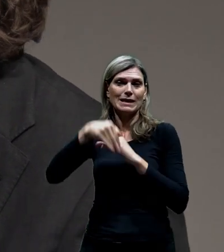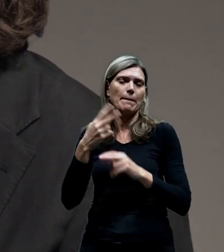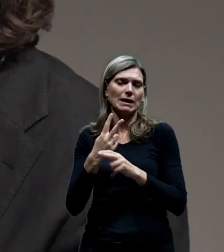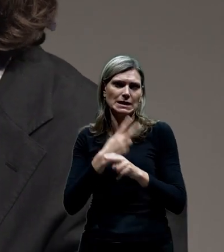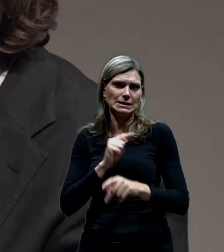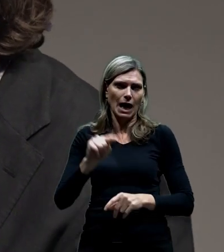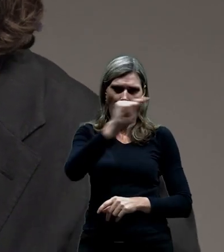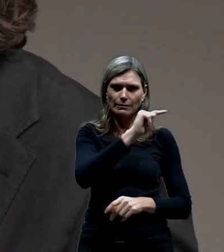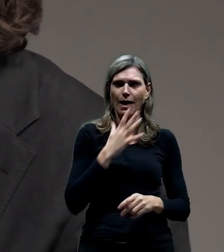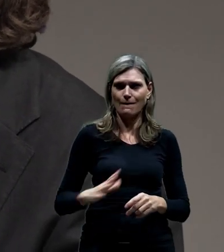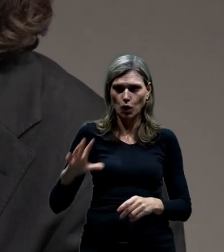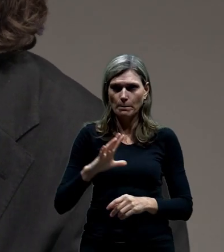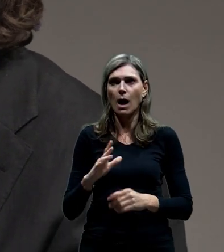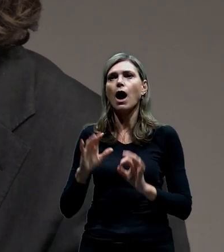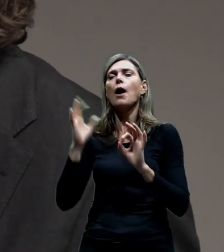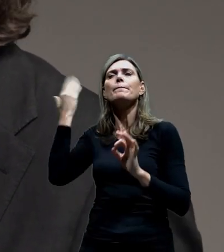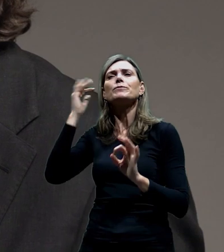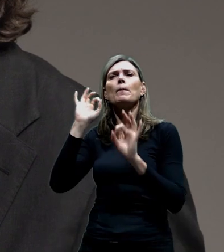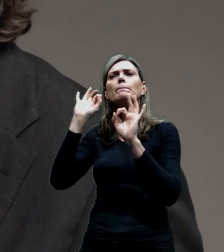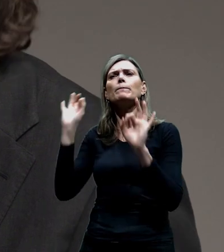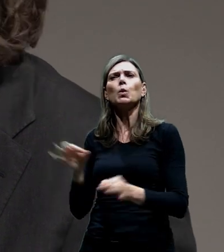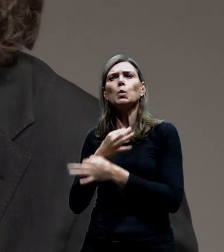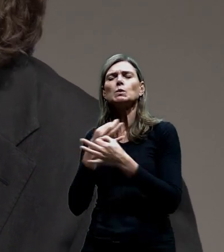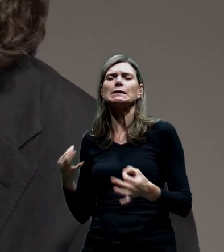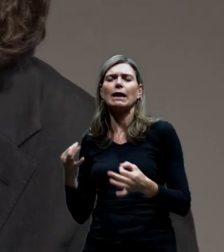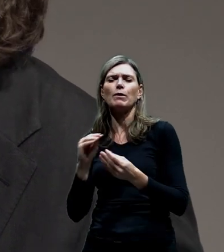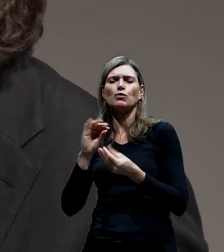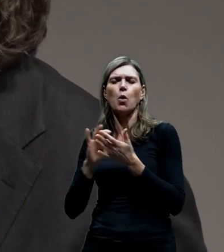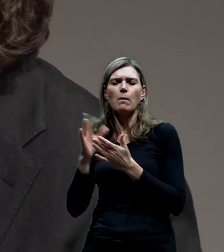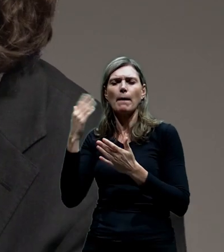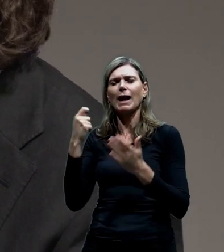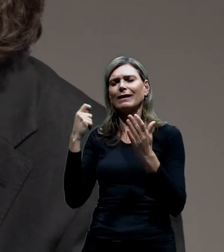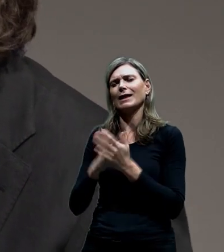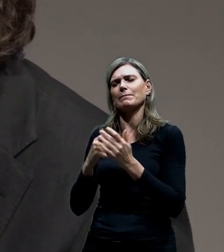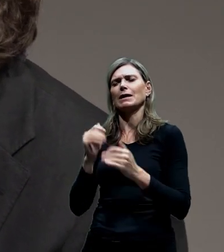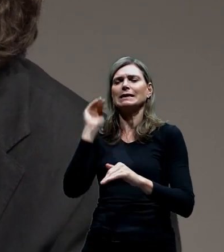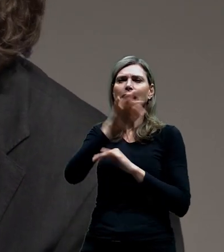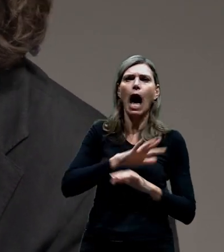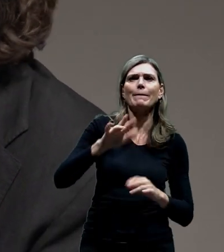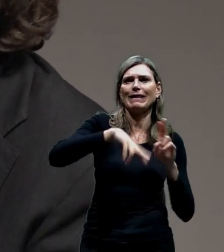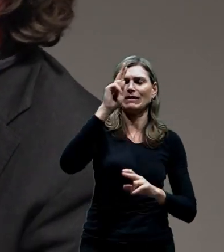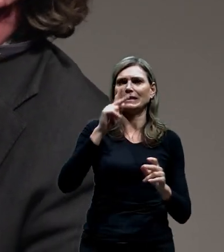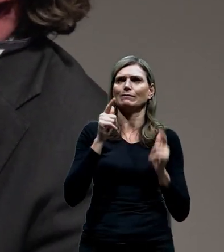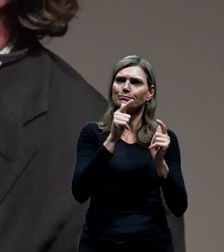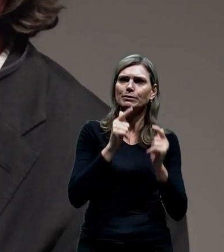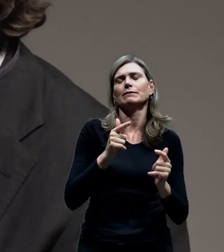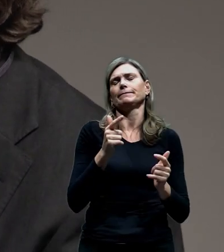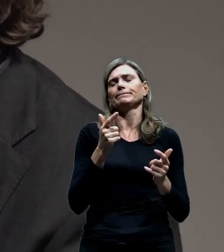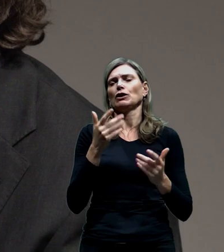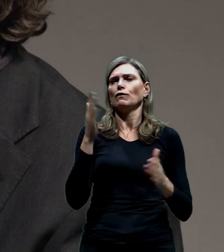V té průmyslové době byl ten West Endicky čištší, měl čištší vzduch a orientovalo se tam prostě jako